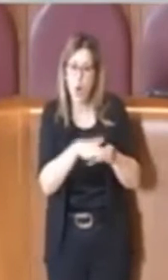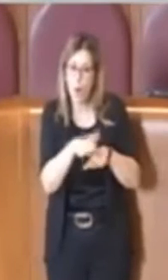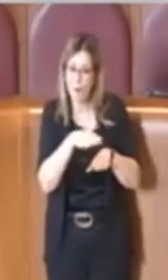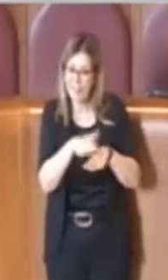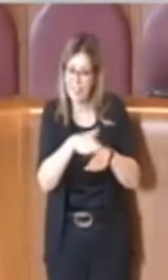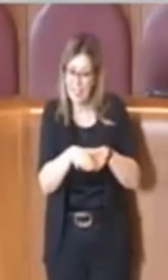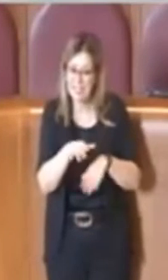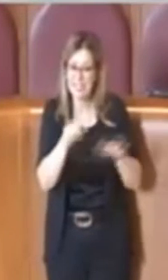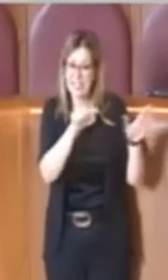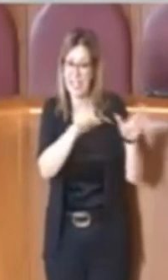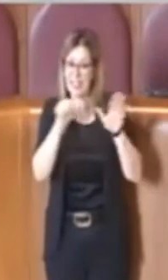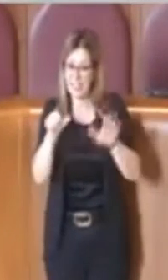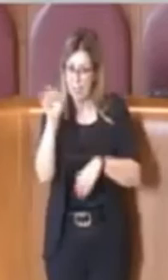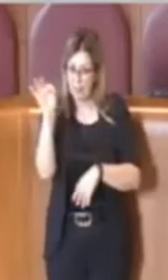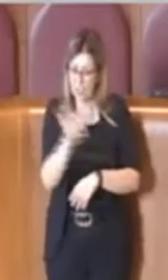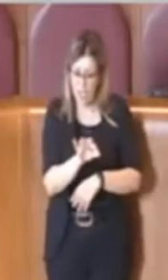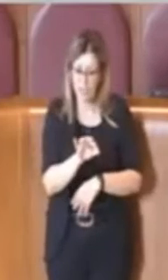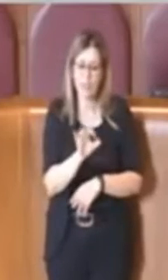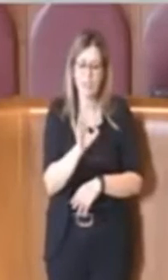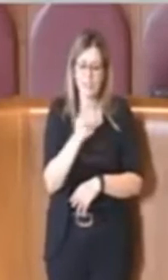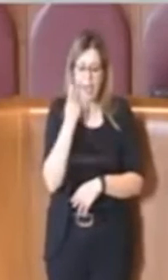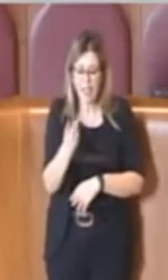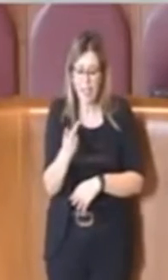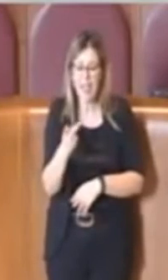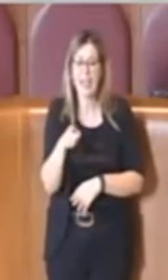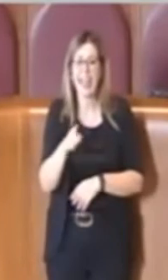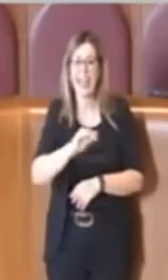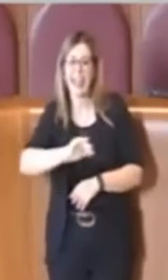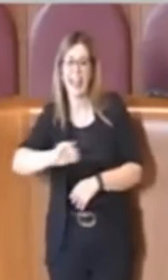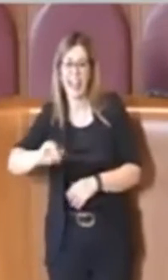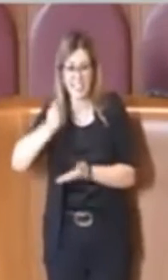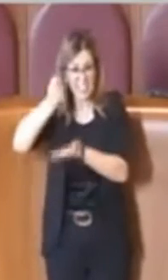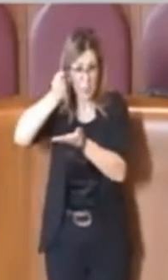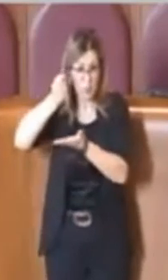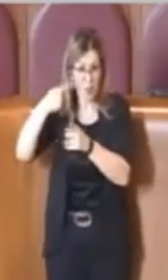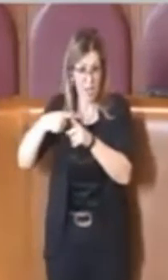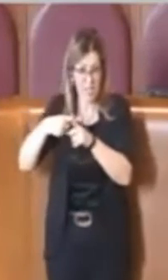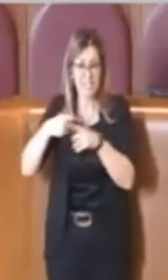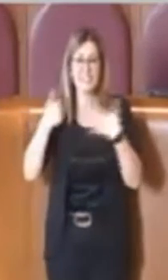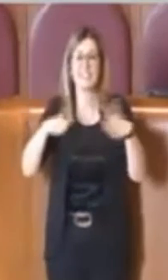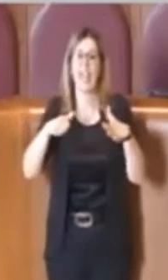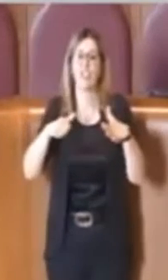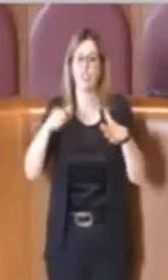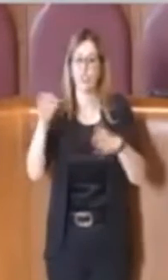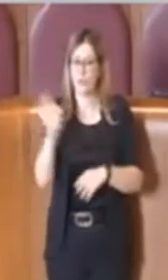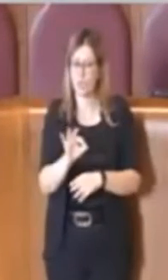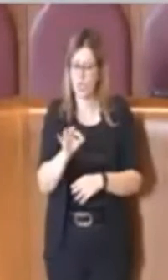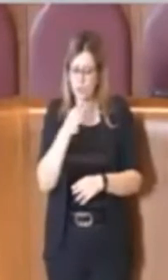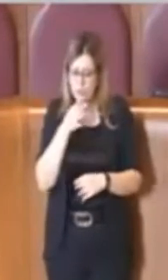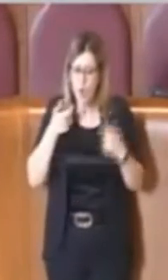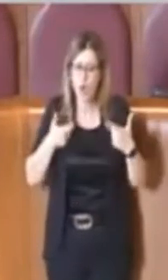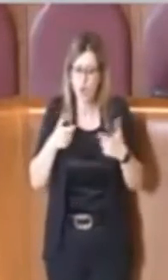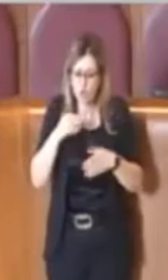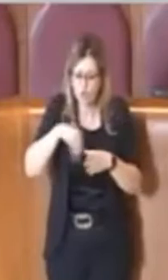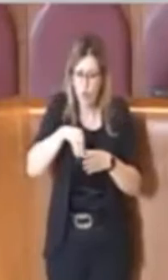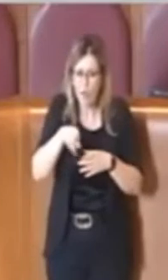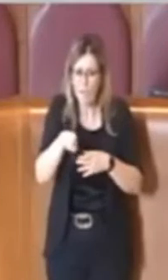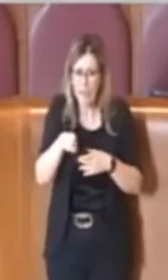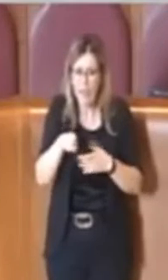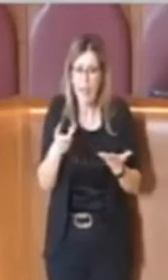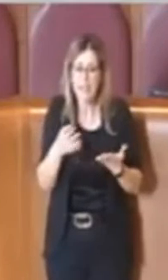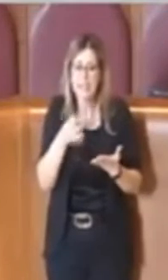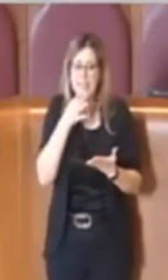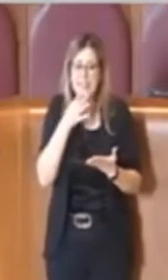66%, se guardiamo quelli di residui sono 16%, quindi il grosso dove sta? Il problema è che non riusciamo a